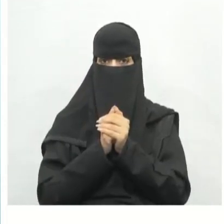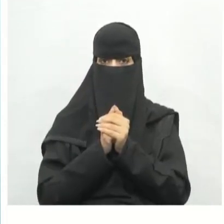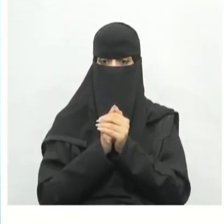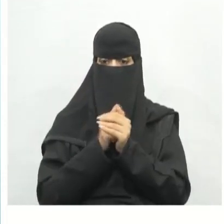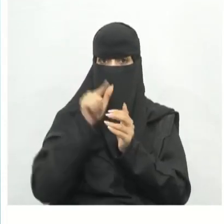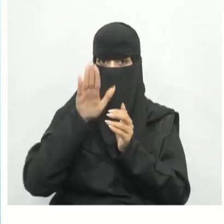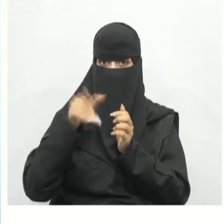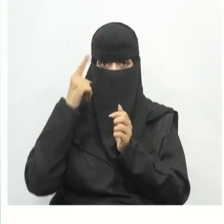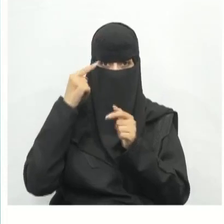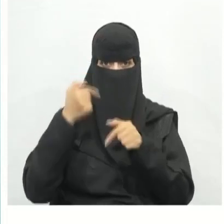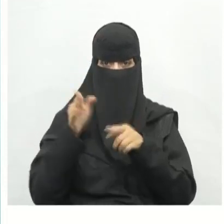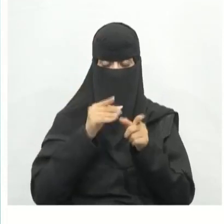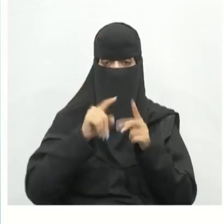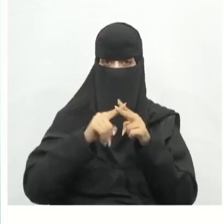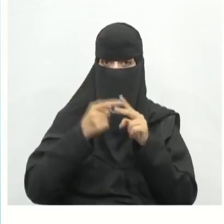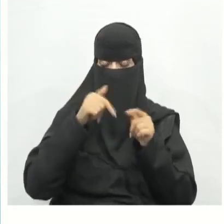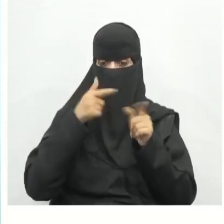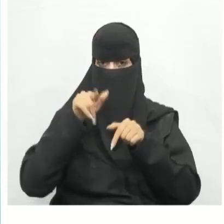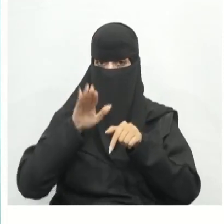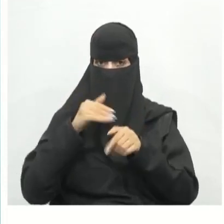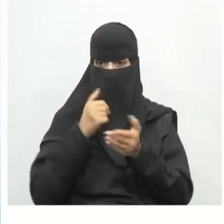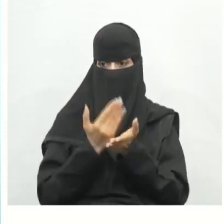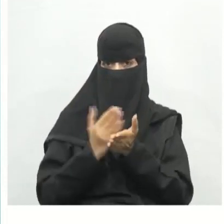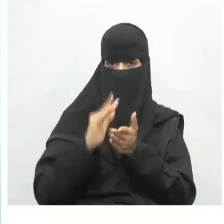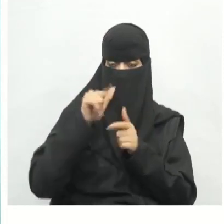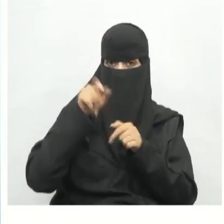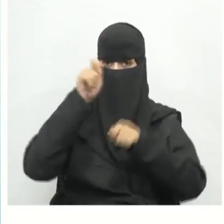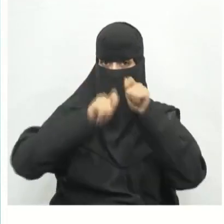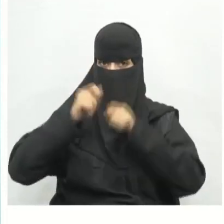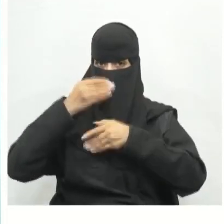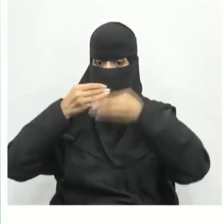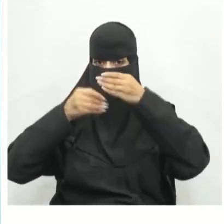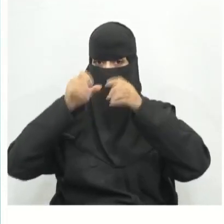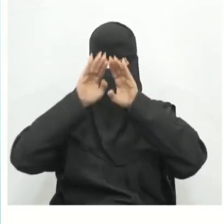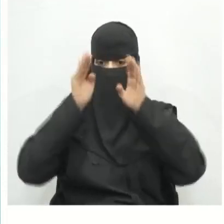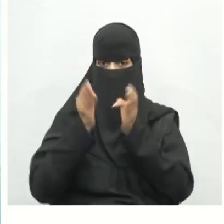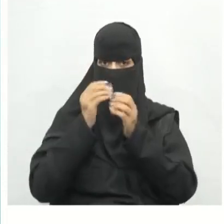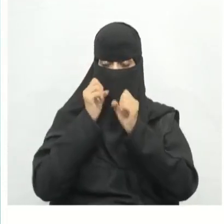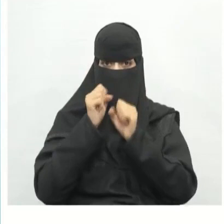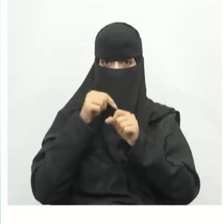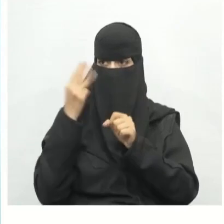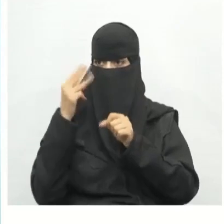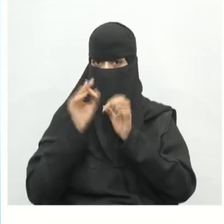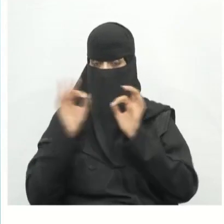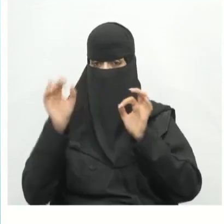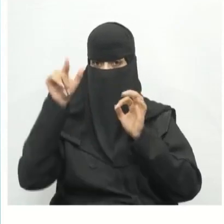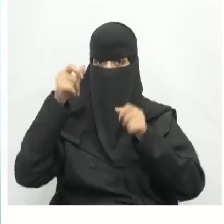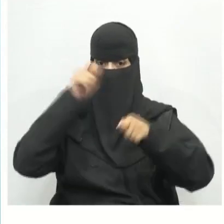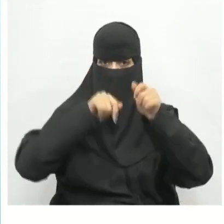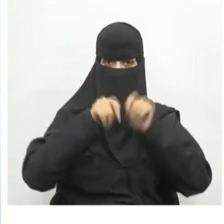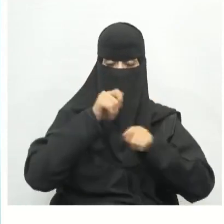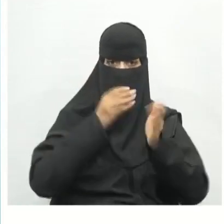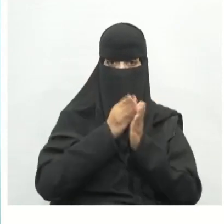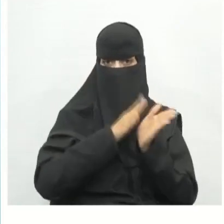أيضا تعرفنا على التصنيع من خلال الإزالة وهي عملية إنشاء مجسمات صلبة ثلاثية الأبعاد عن طريقة